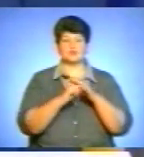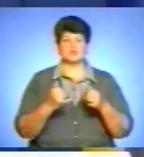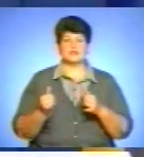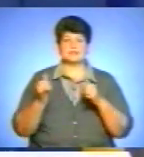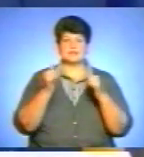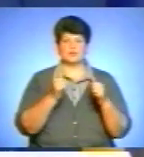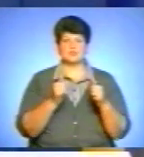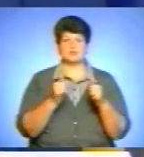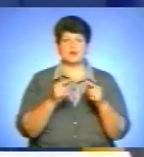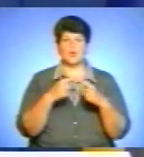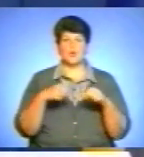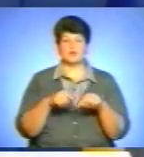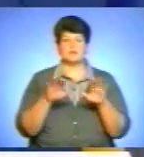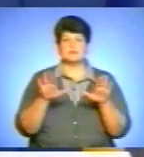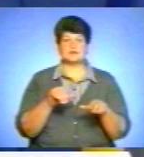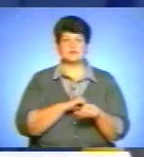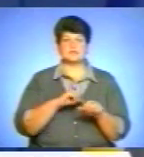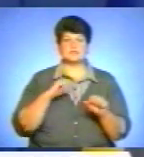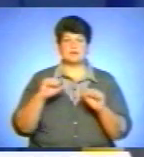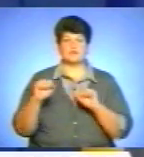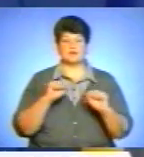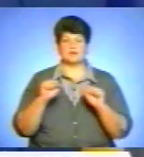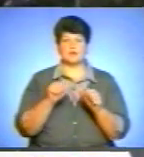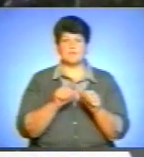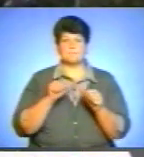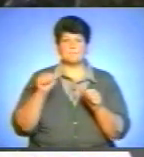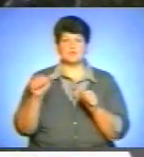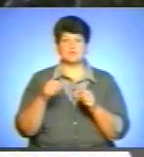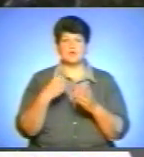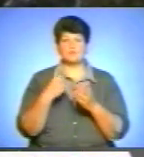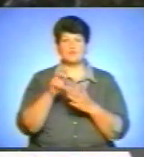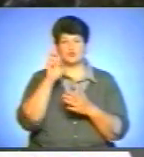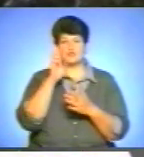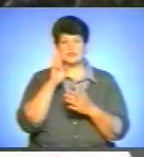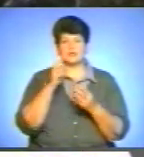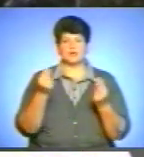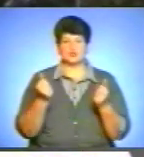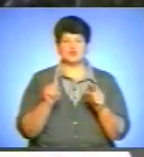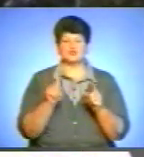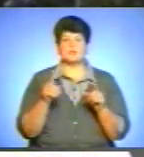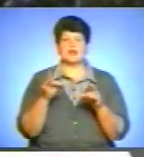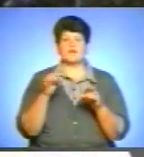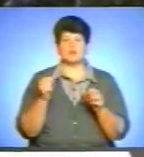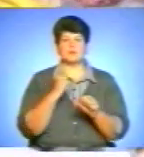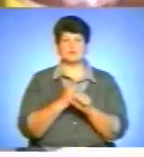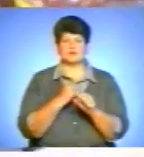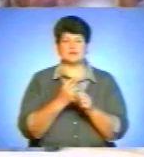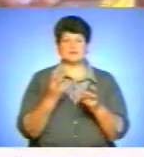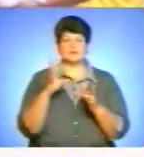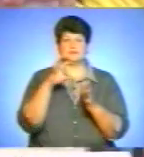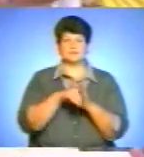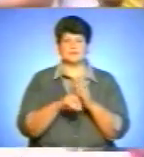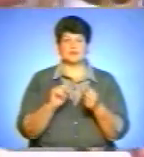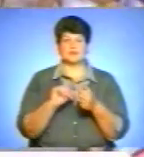органами місцевого самоврядування позабюджетних коштів. Щоб реформа діяла, планують внести зміни до податкового та